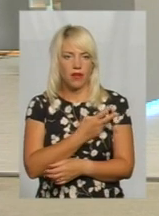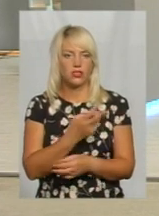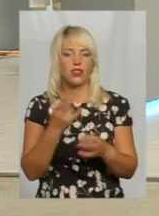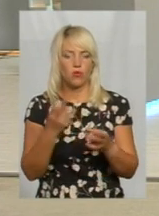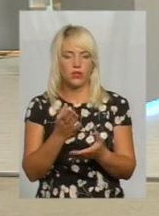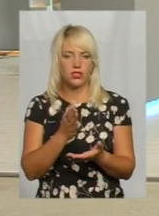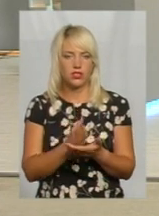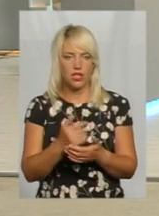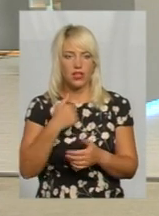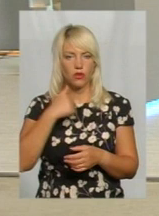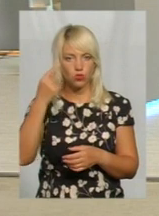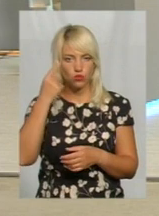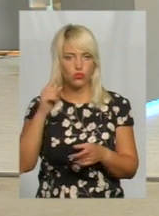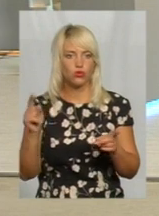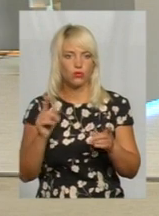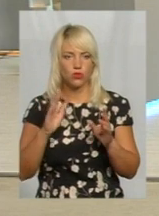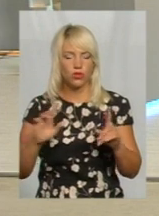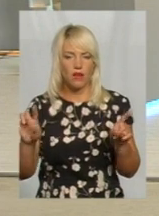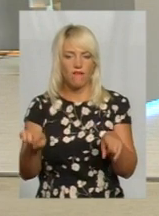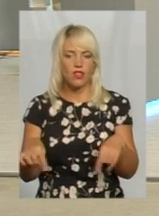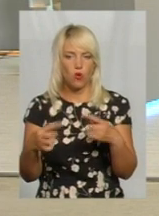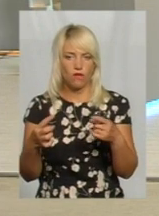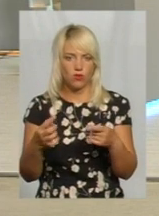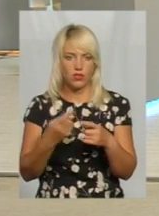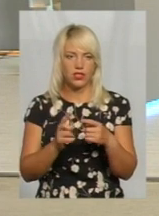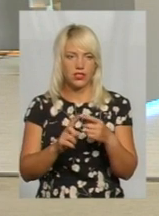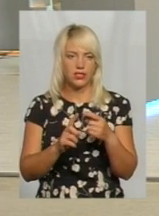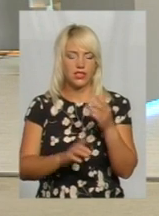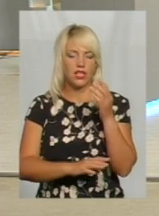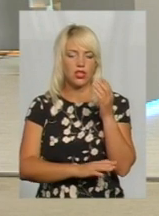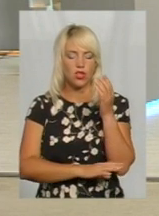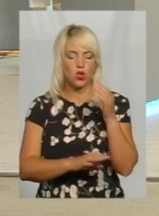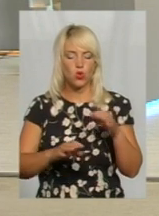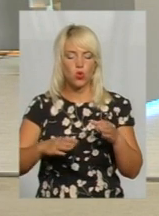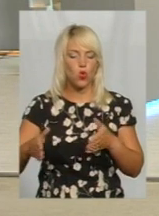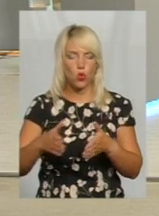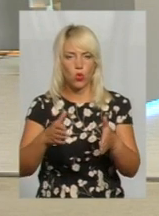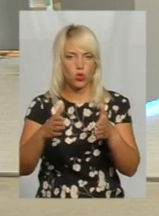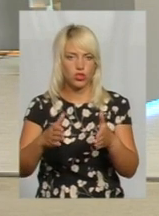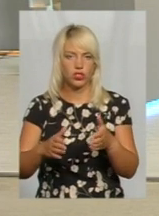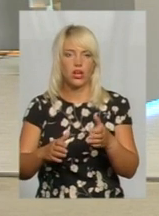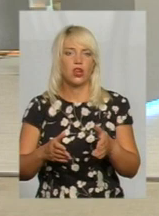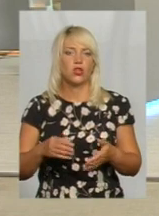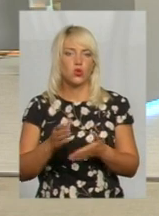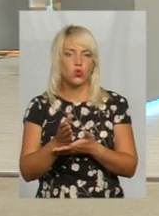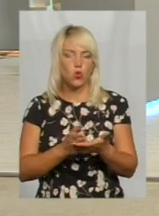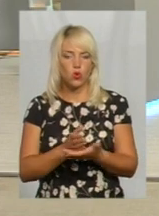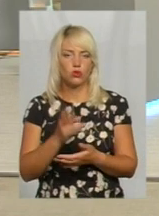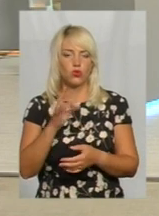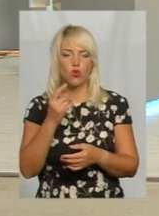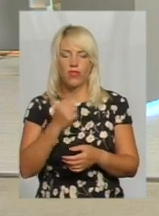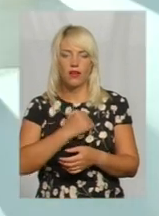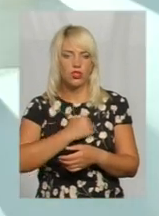і я так думаю, і будуть відновлювати ці відповідні дорожні служби. На жаль, єдине, що не